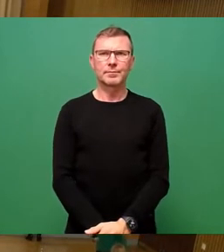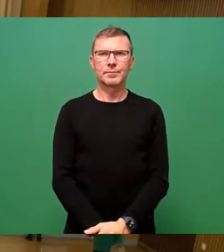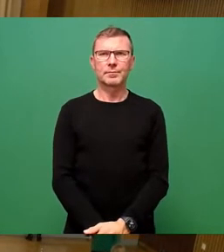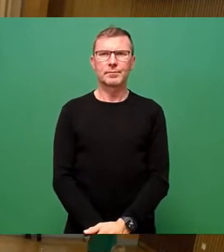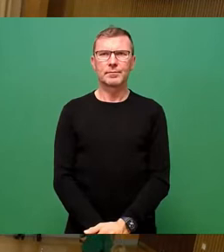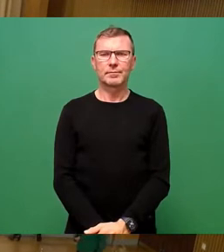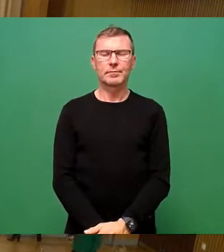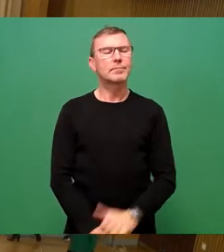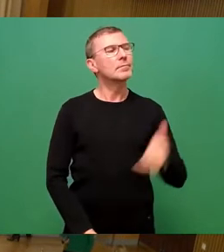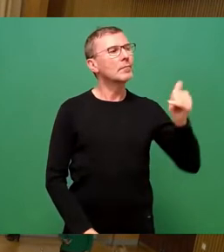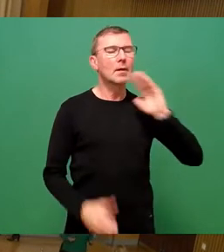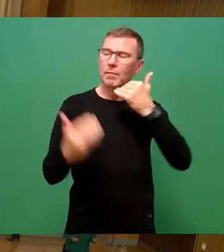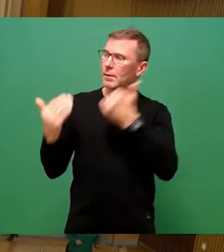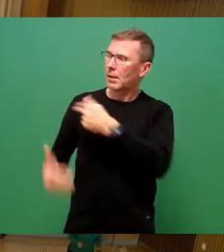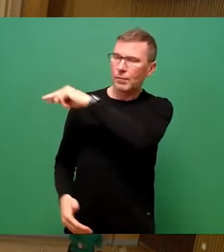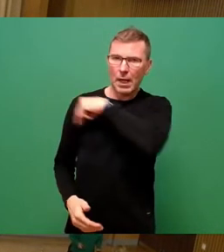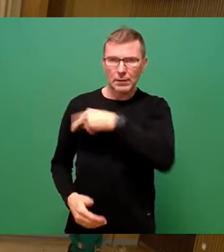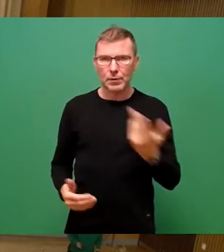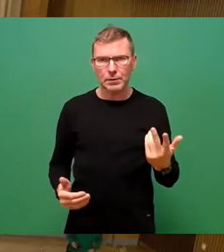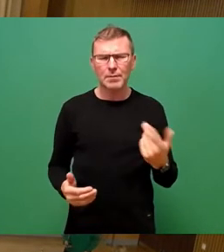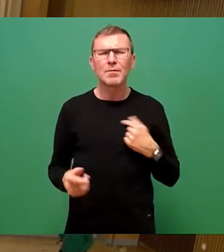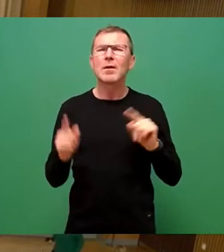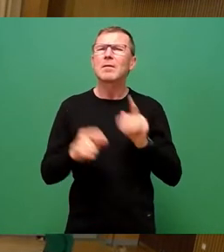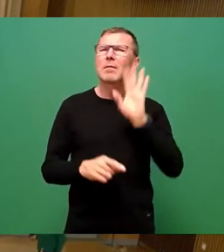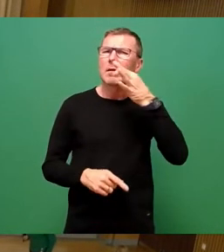Vielen Dank für die Antwort. Darf ich nochmal nachfragen?